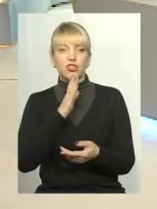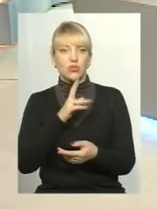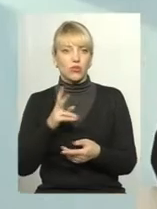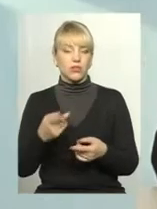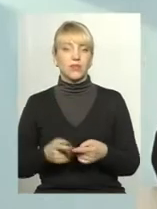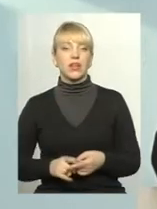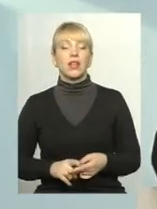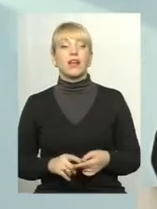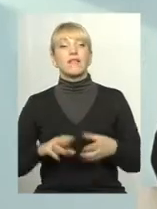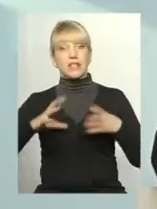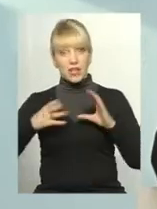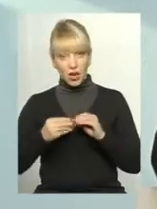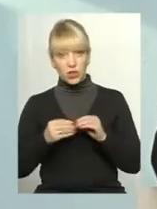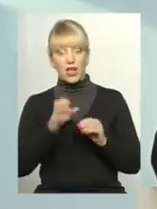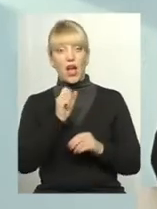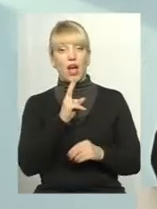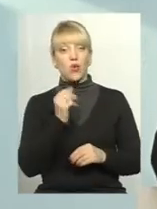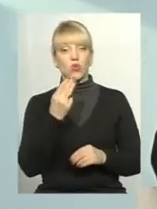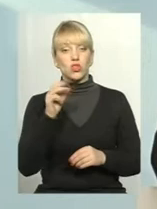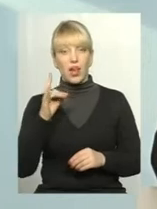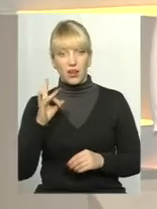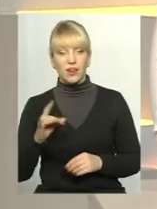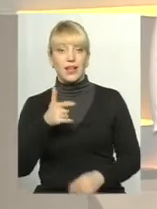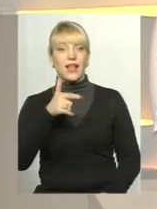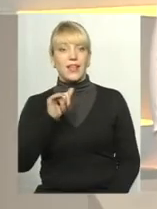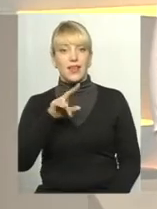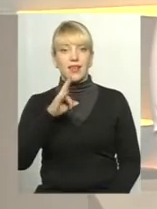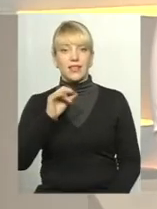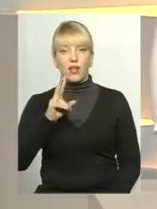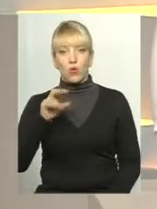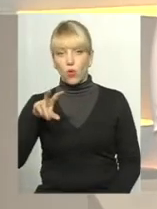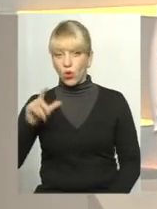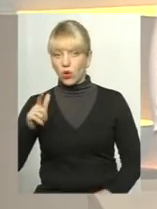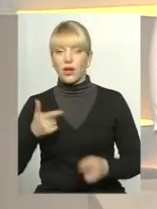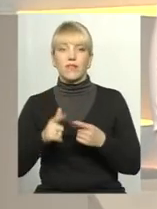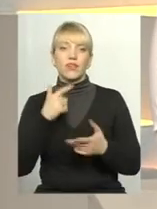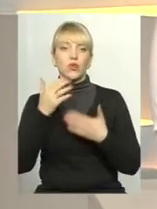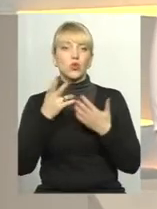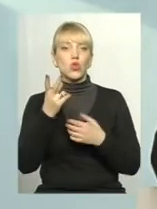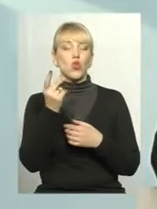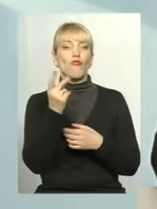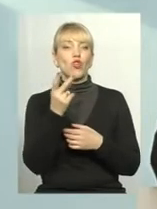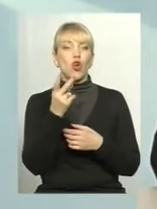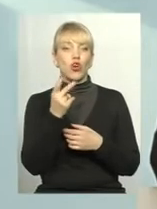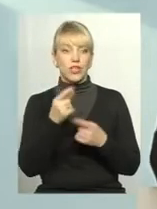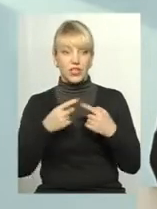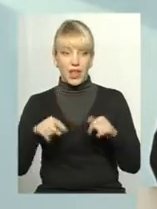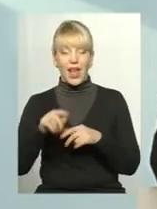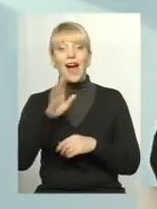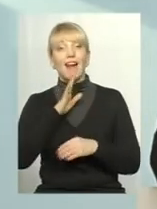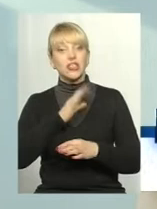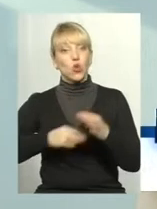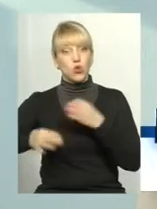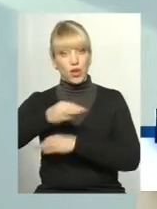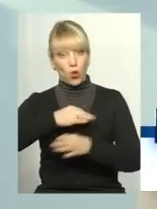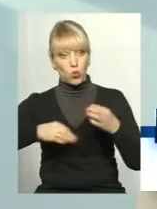Взагалі, акушер-гінеколог це вважається гуським спеціалістом і все-таки відноситься до вторинної ленки. Хоча жіноча консультація це